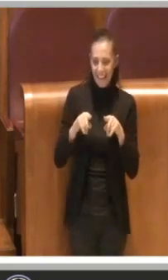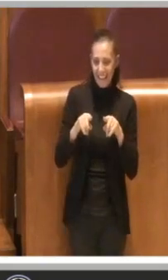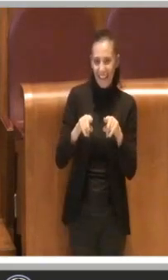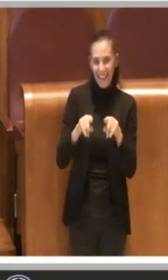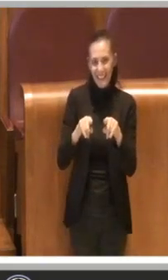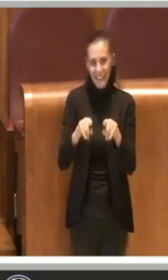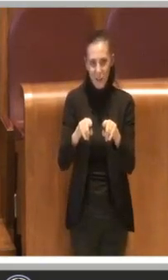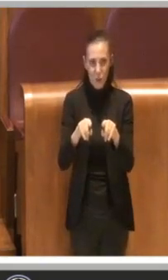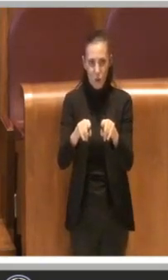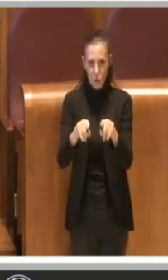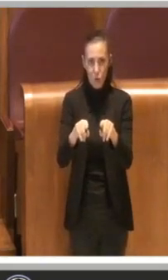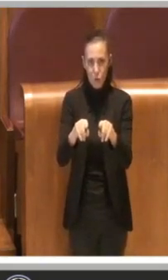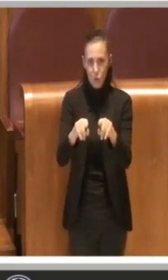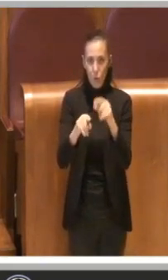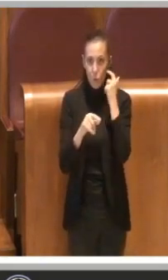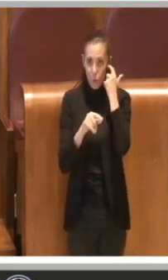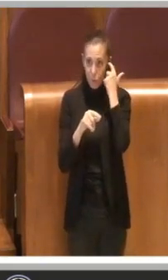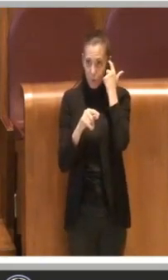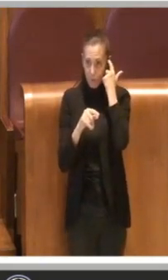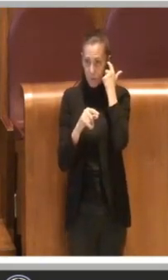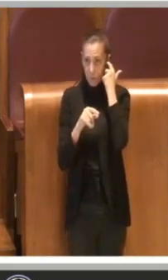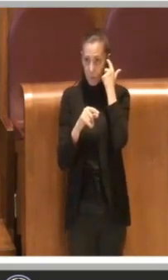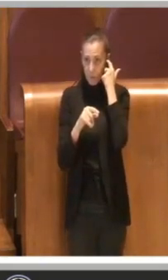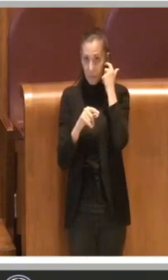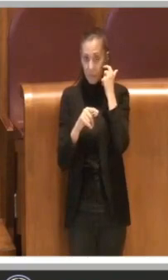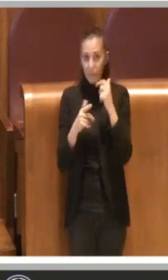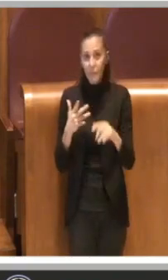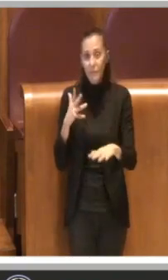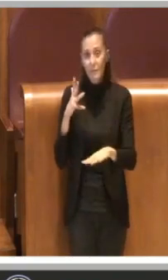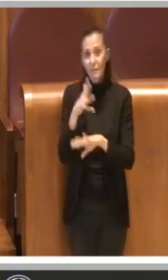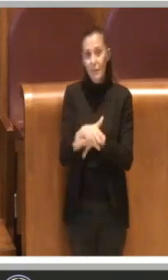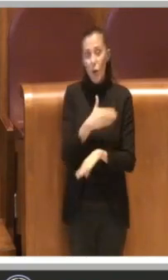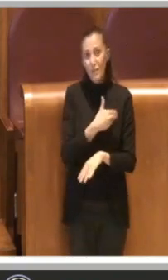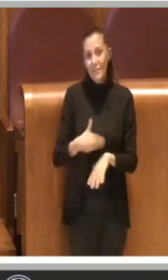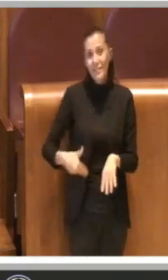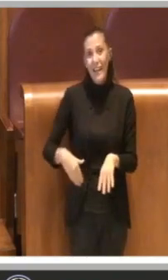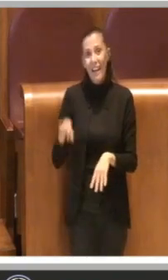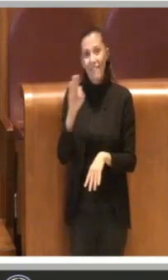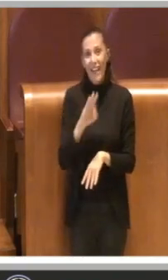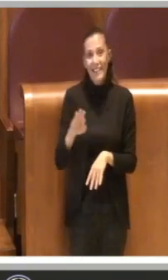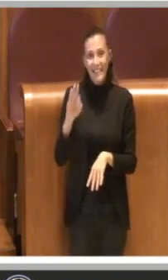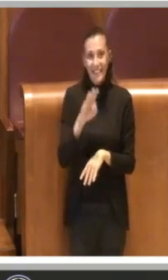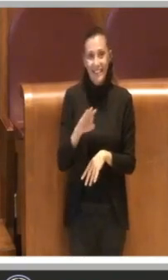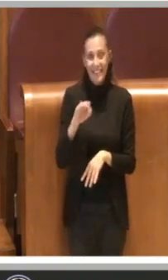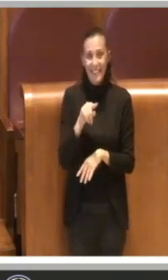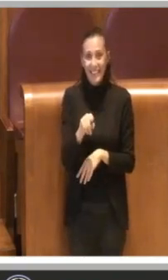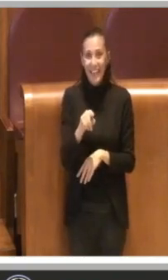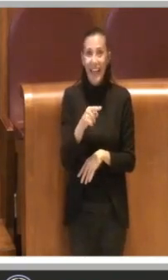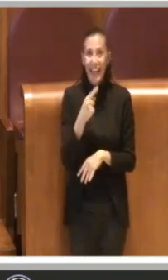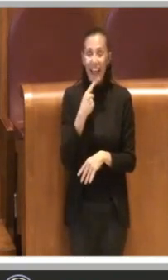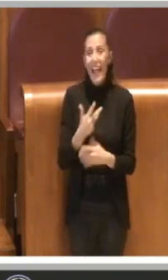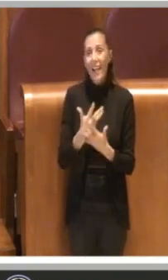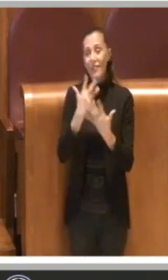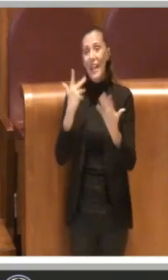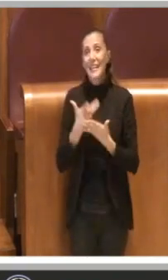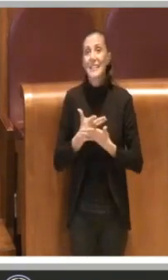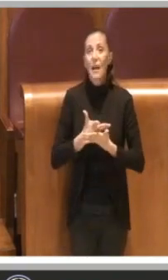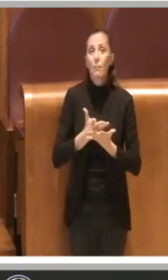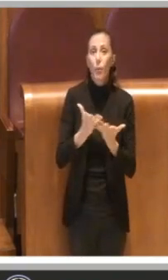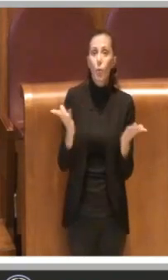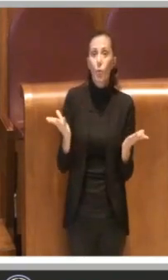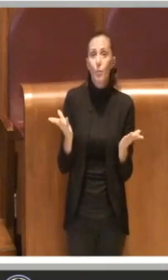sono più o meno tutti riassumibili sull'intervento del consigliere Fassina, cioè il fatto che l'evidenza pubblica non è